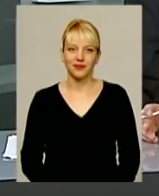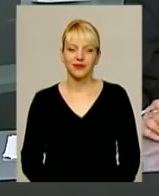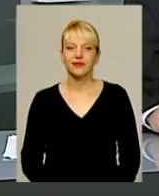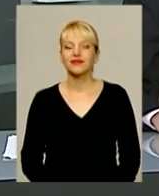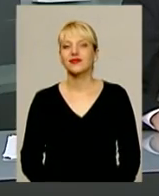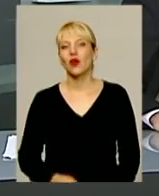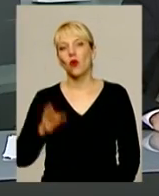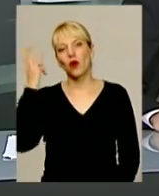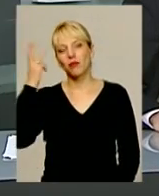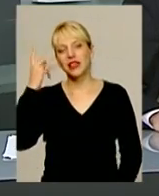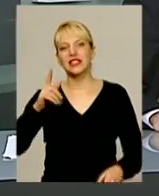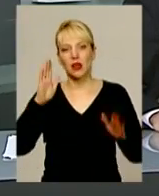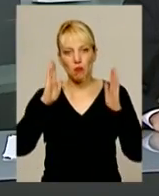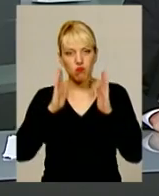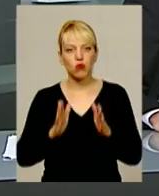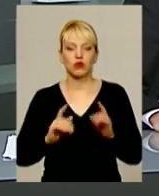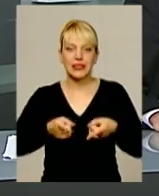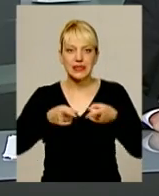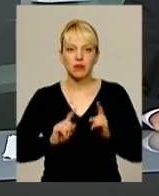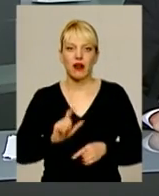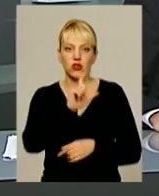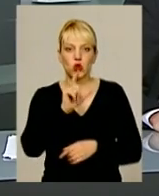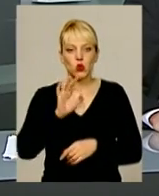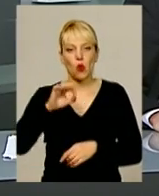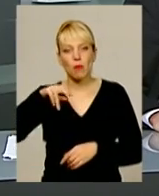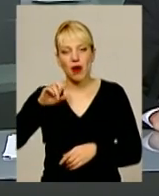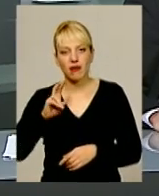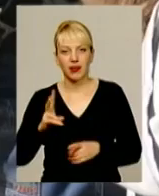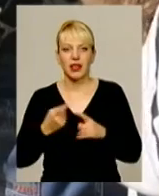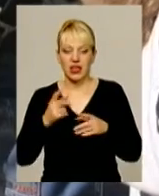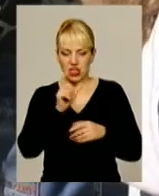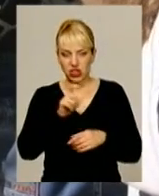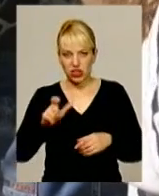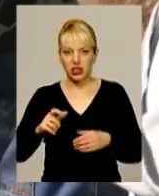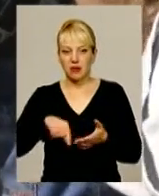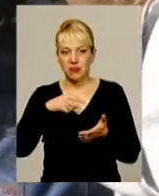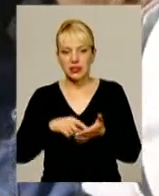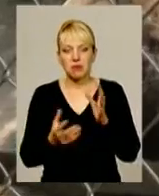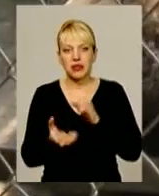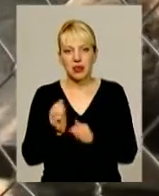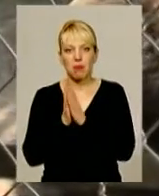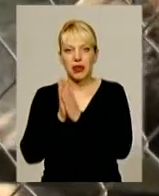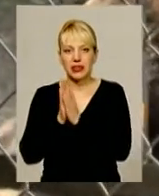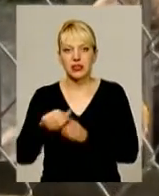У Хмельницькому таки буде справжній зоопарк. Жителі міста підтримали петицію до міської влади і зібрали необхідну кількість